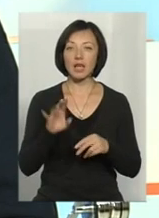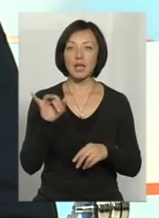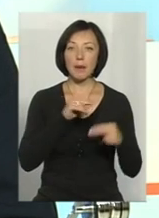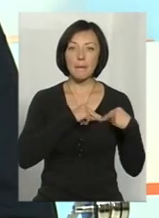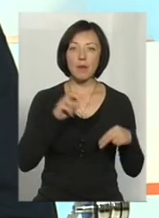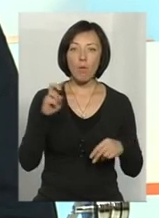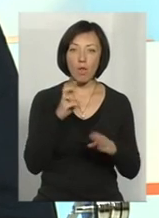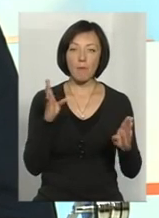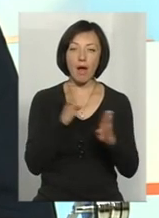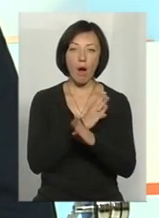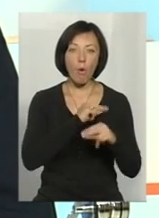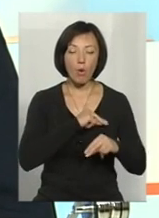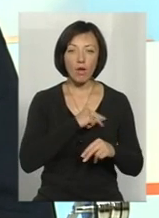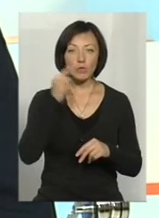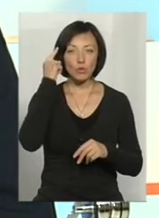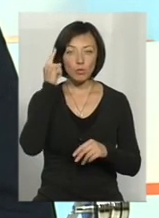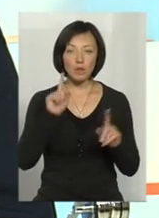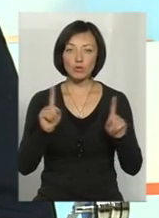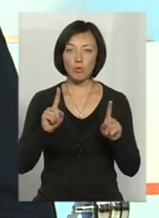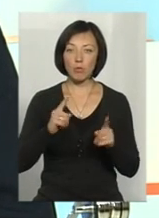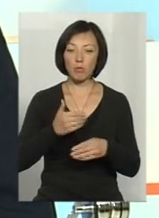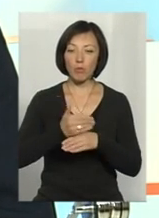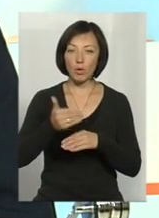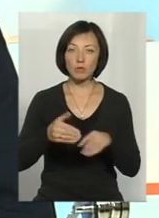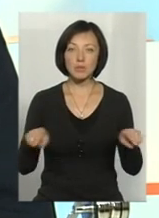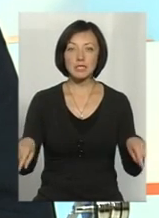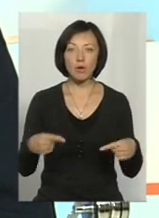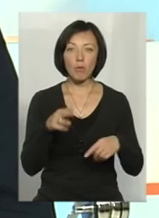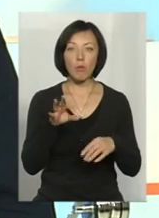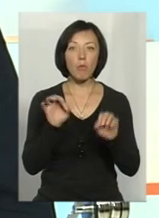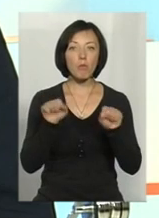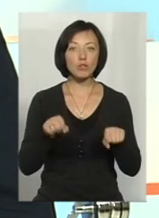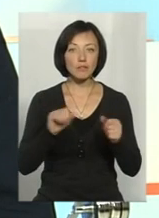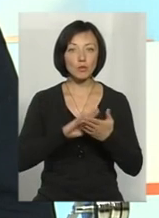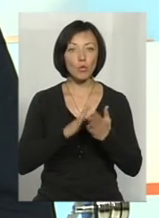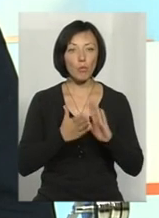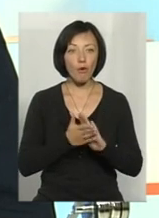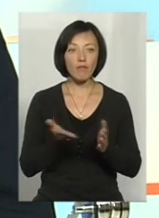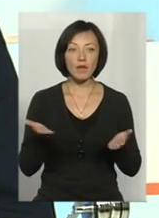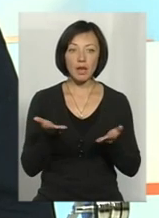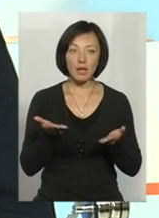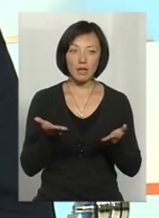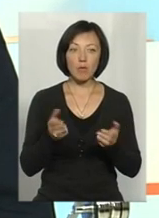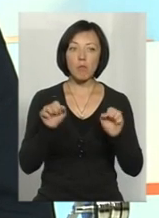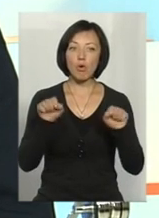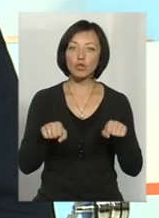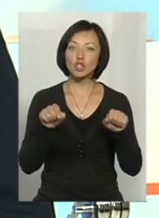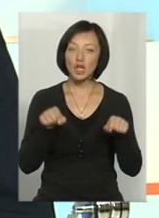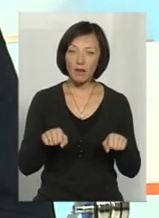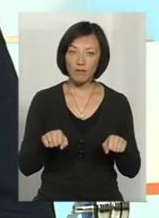екологам потрібно думати для того, щоб потім створювати по можливості такі умови, які, можливо,